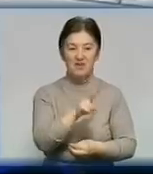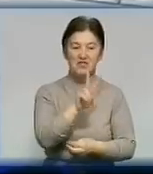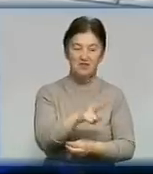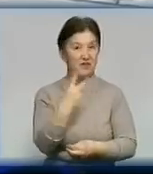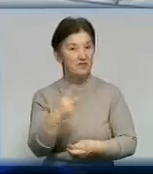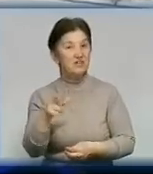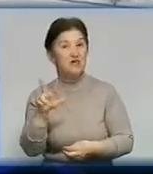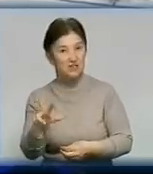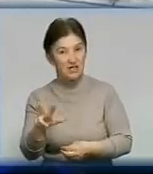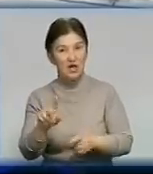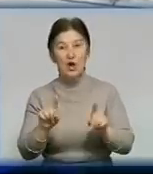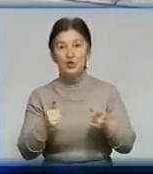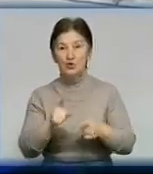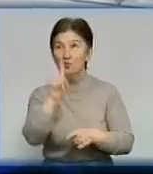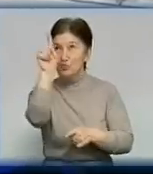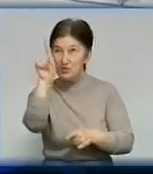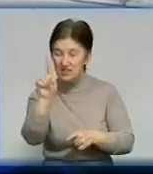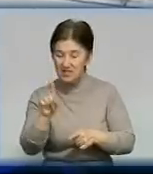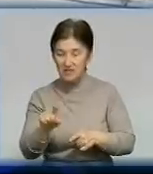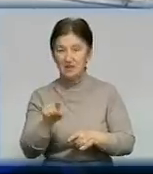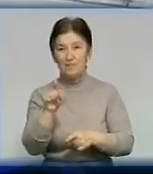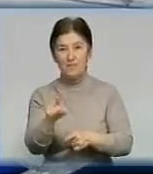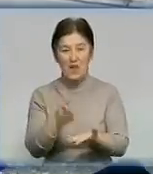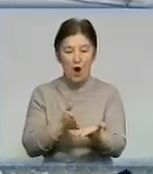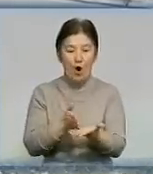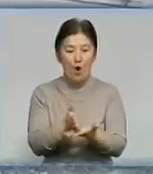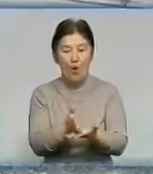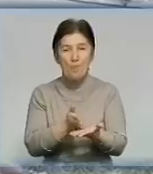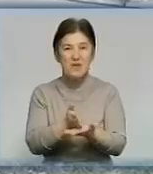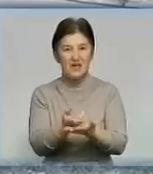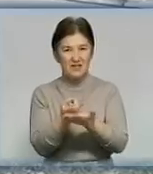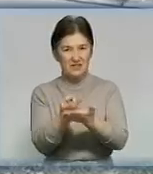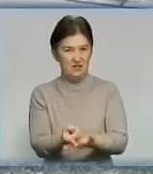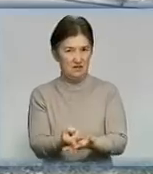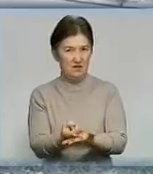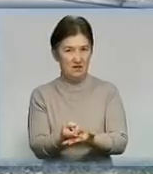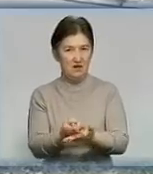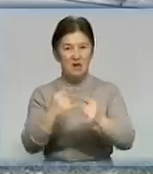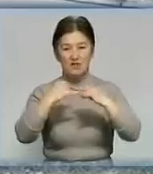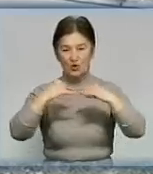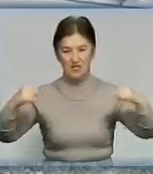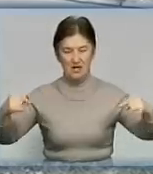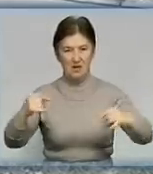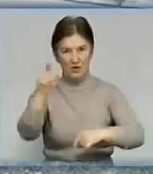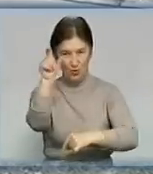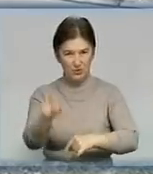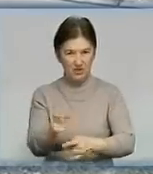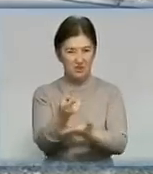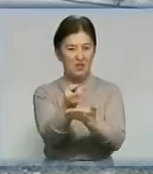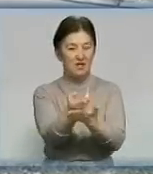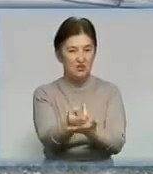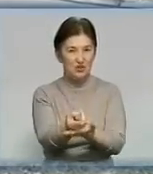градусів. Чому ці приміщення? Тому що тут знаходяться операційні. Тобто людина лежить на операційному столі і самі